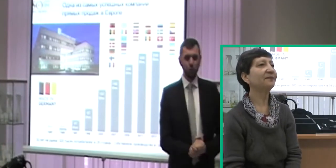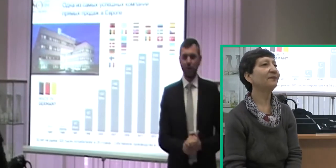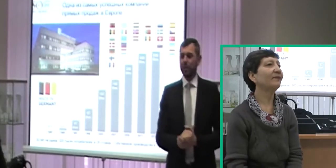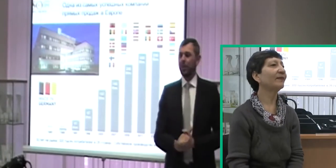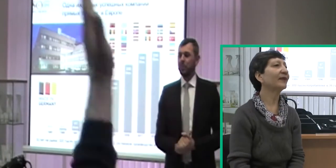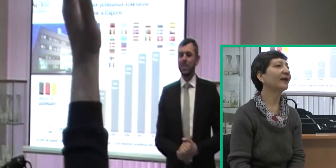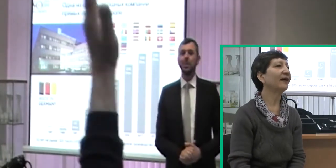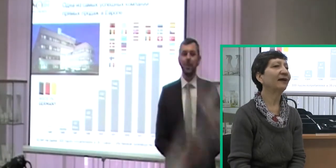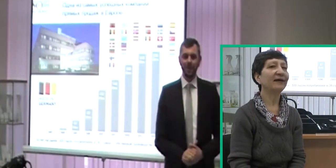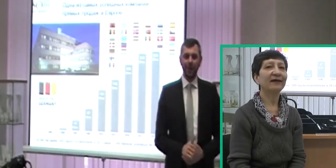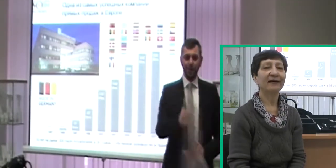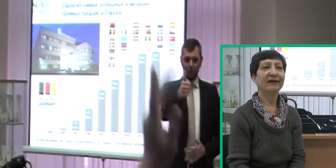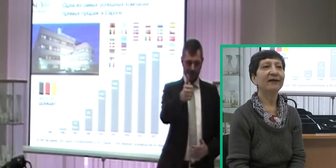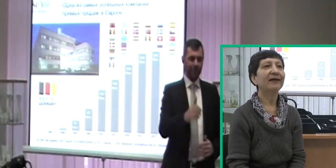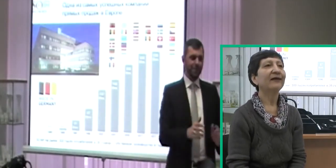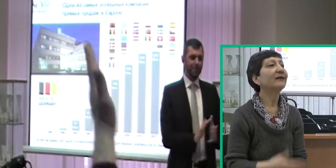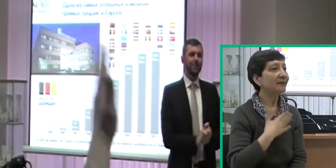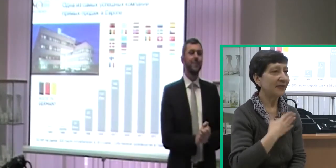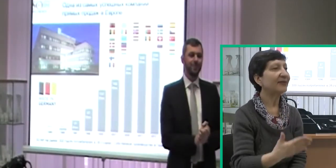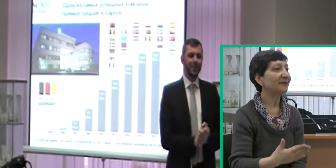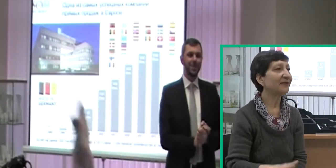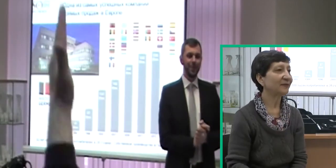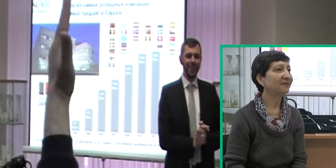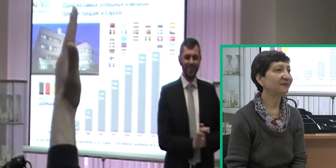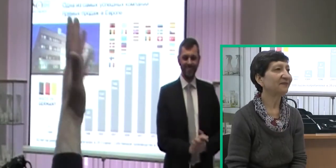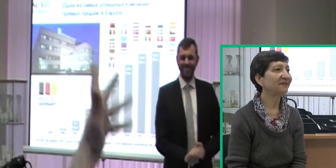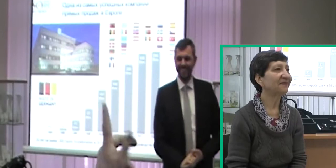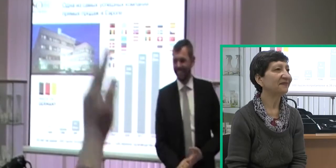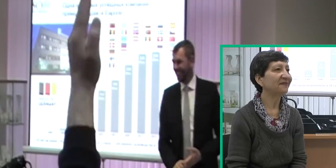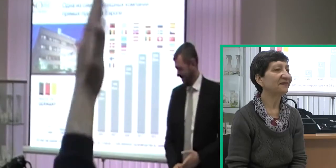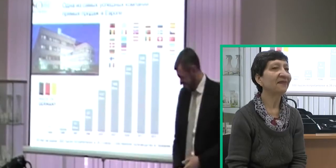Хорошо, да. Спасибо. Отлично. Да. Спасибо.